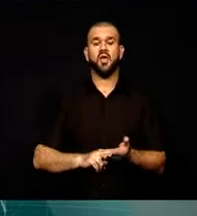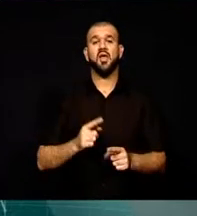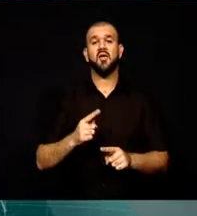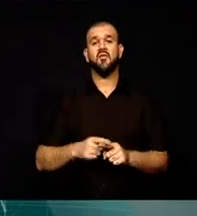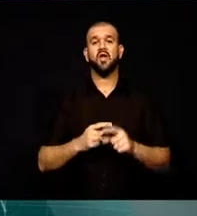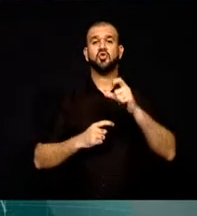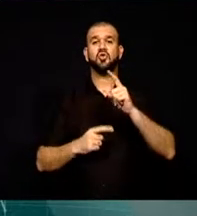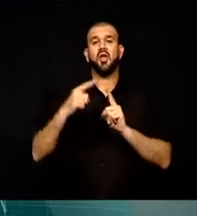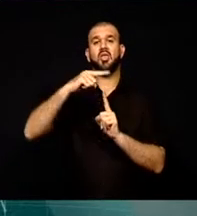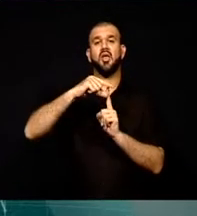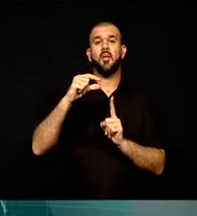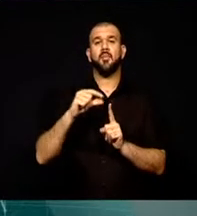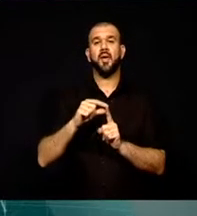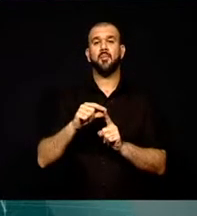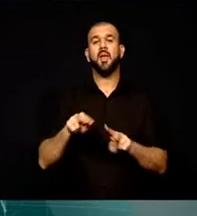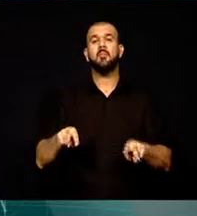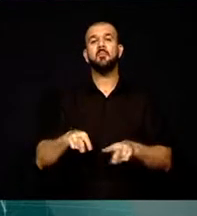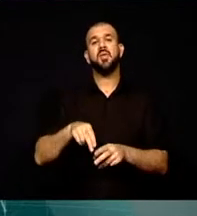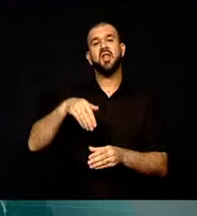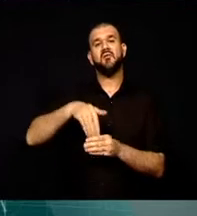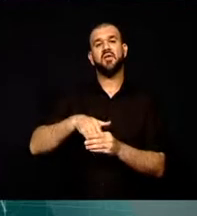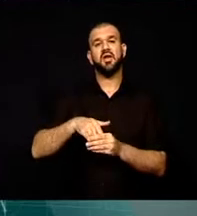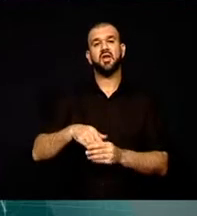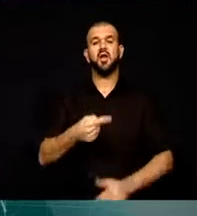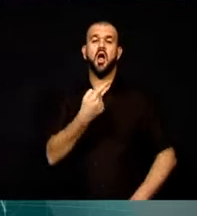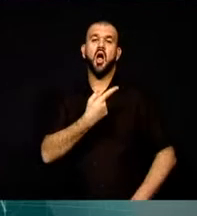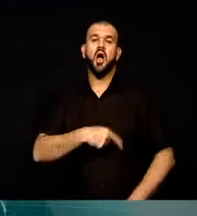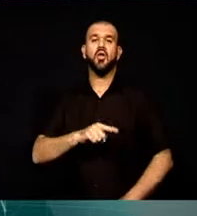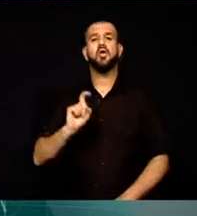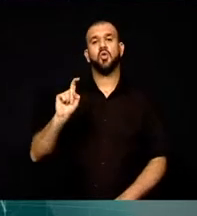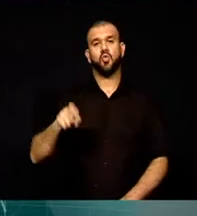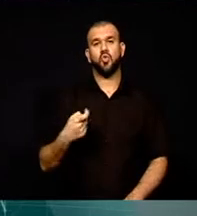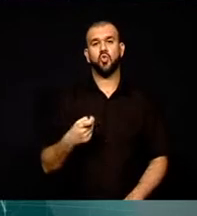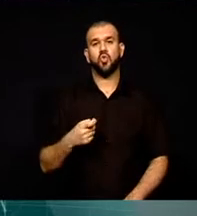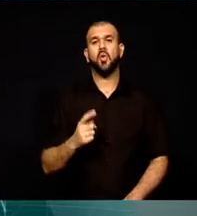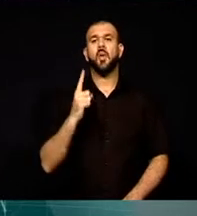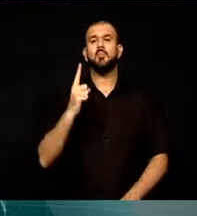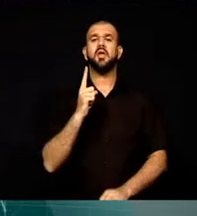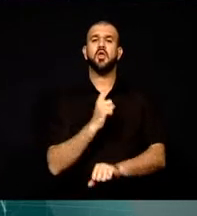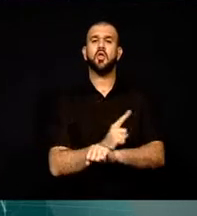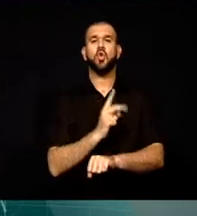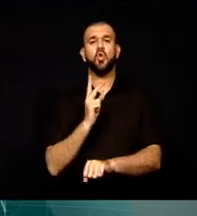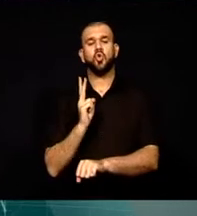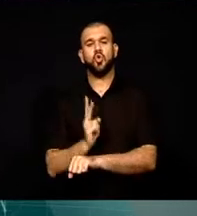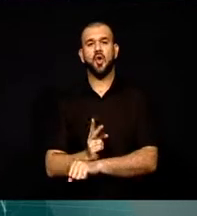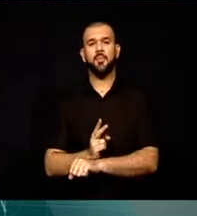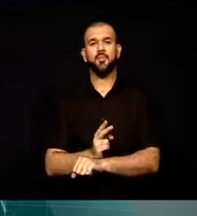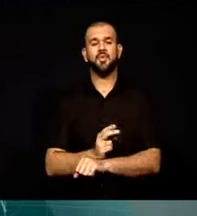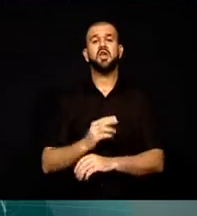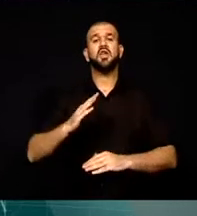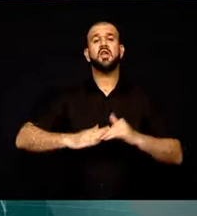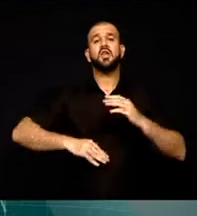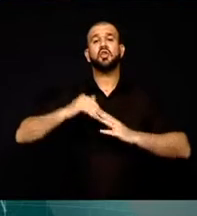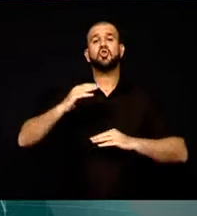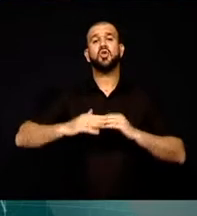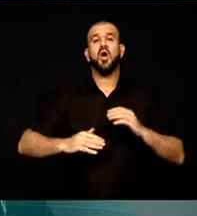CTP Milletvekili adaylığı bulunuyordu. Bir dönem İnşaat Müteahhitleri